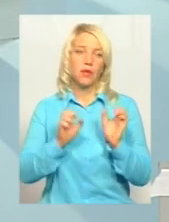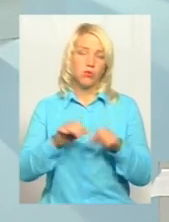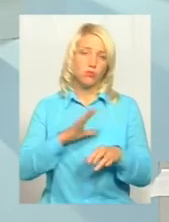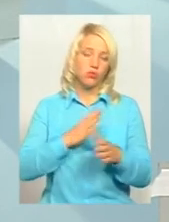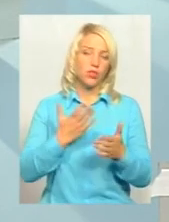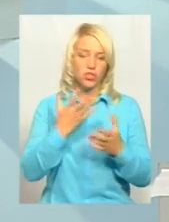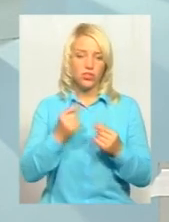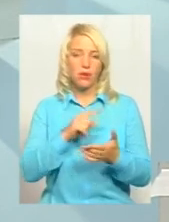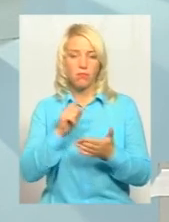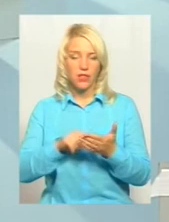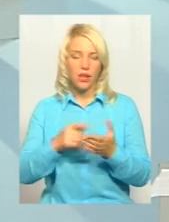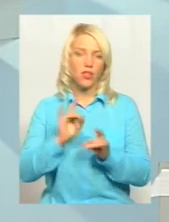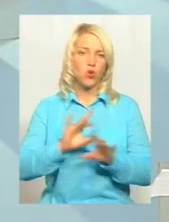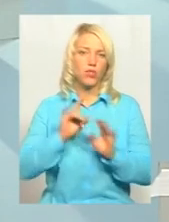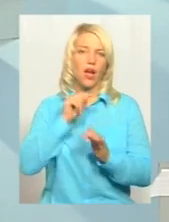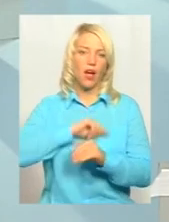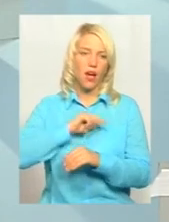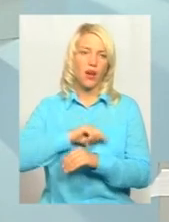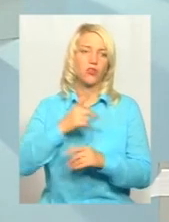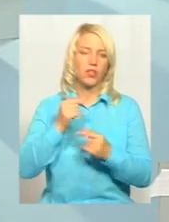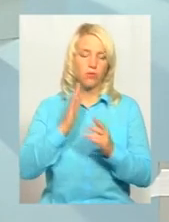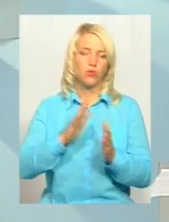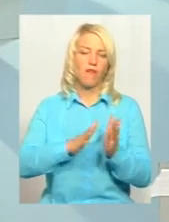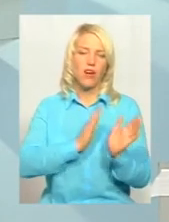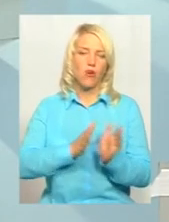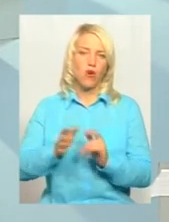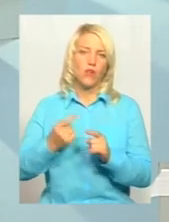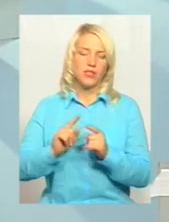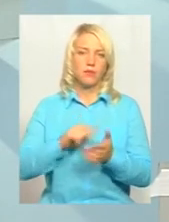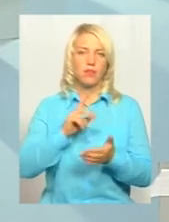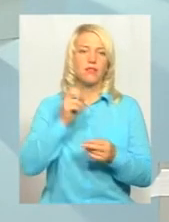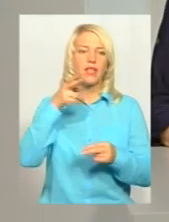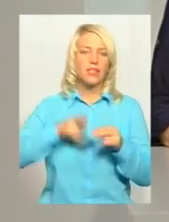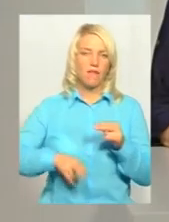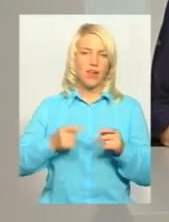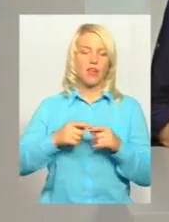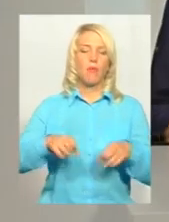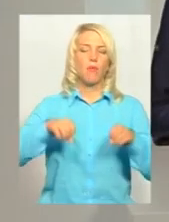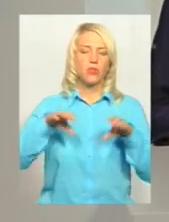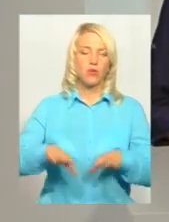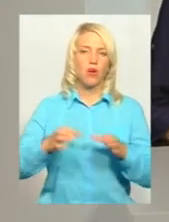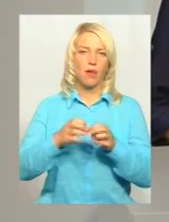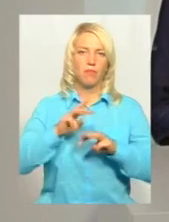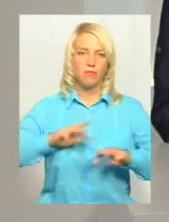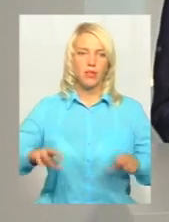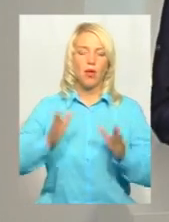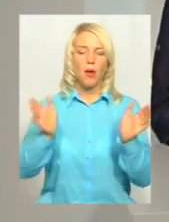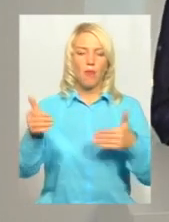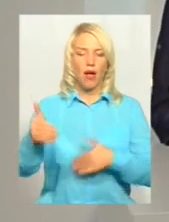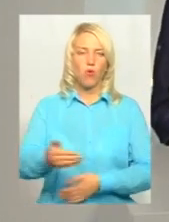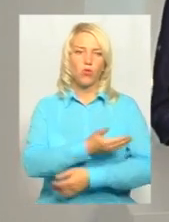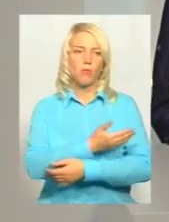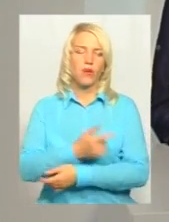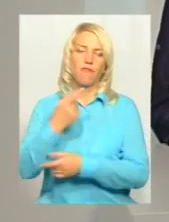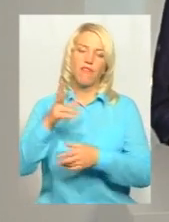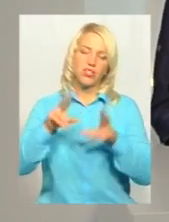питання роз'ясненчого характеру, де буде це питання врегульовано. І на завершення, в постанові Кабміну пакунок малюка називають все ж пілотним